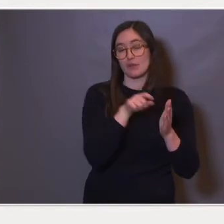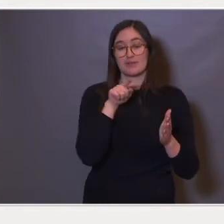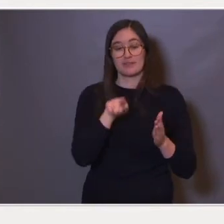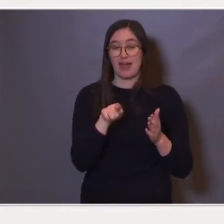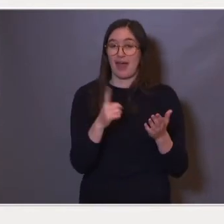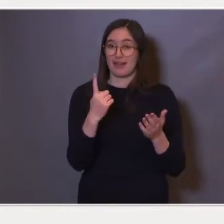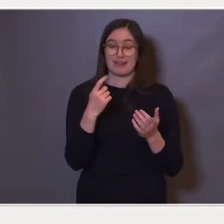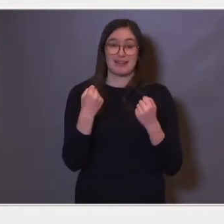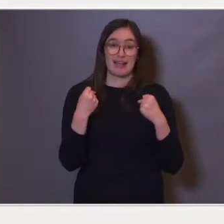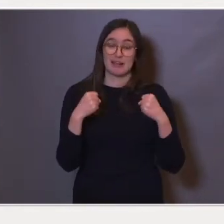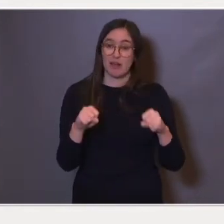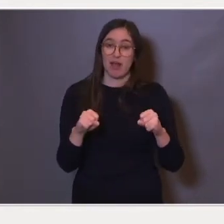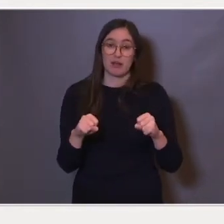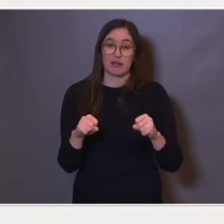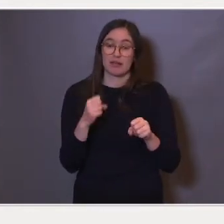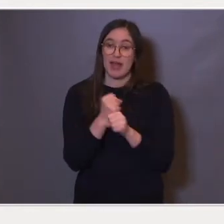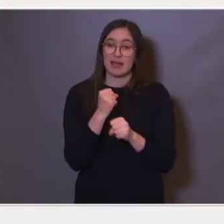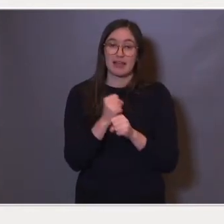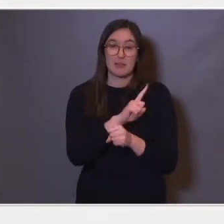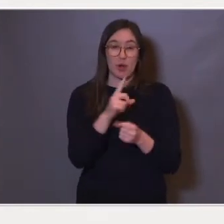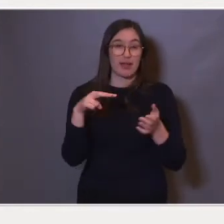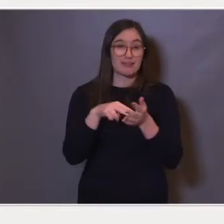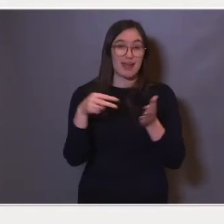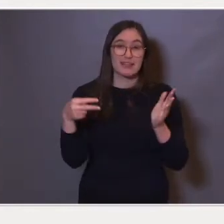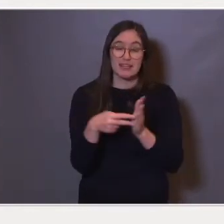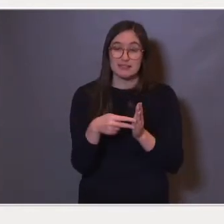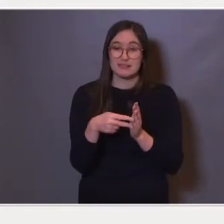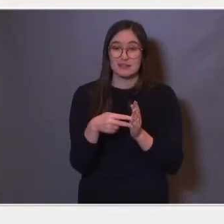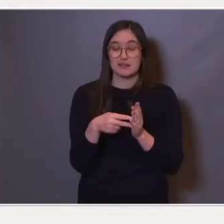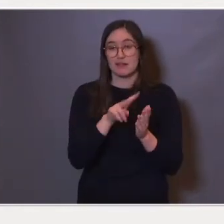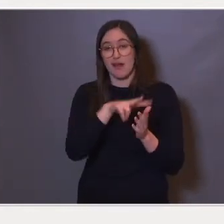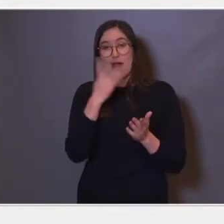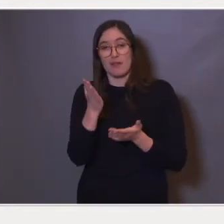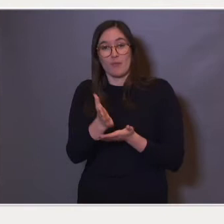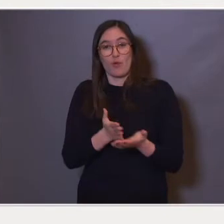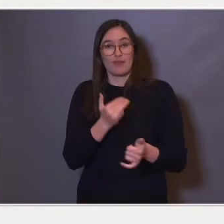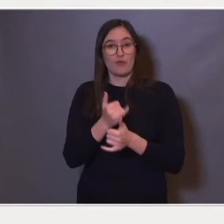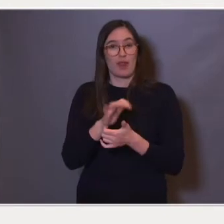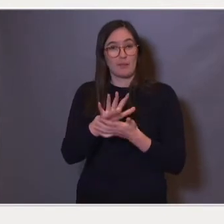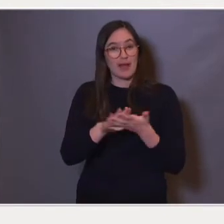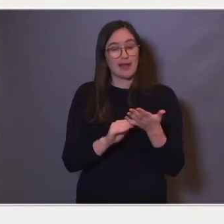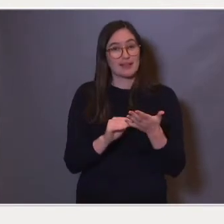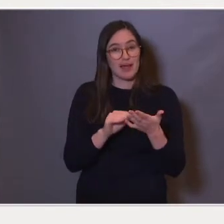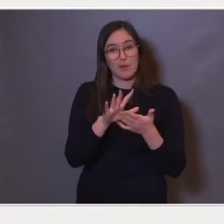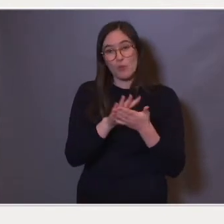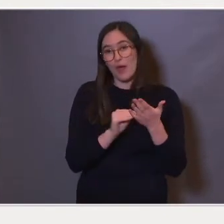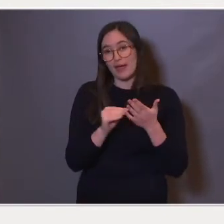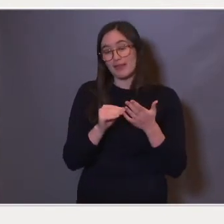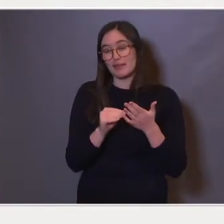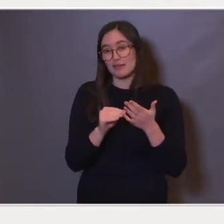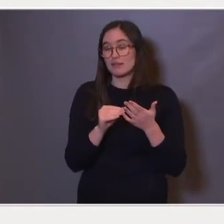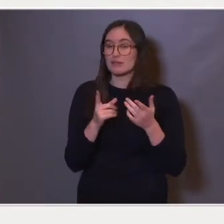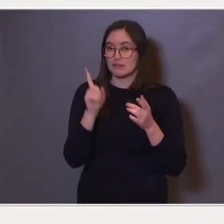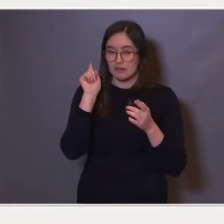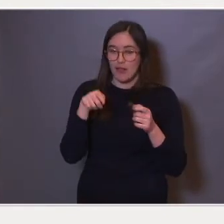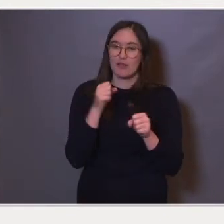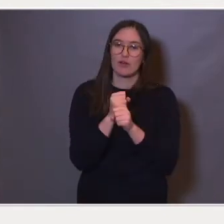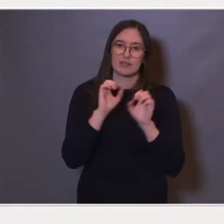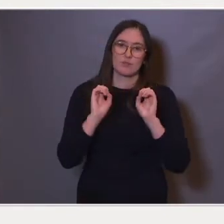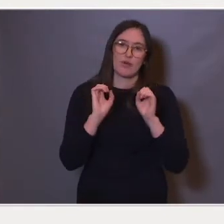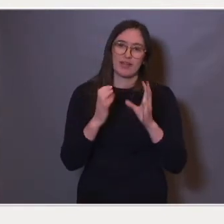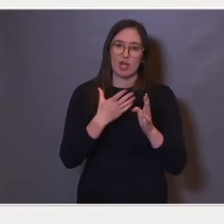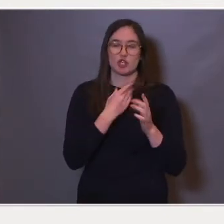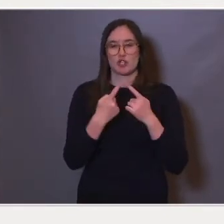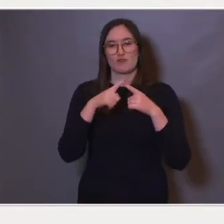egentlig er en slags teknisk tiltak på en annen måte å beregne poengsummen på, vil kunne redusere kjønnsforskjellene i